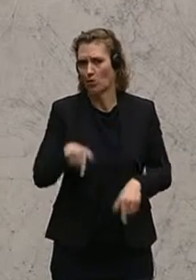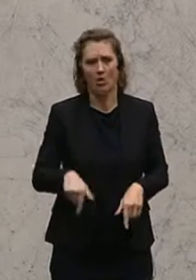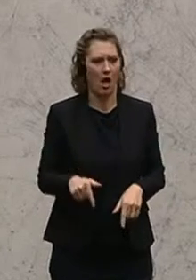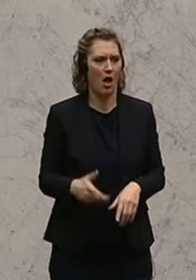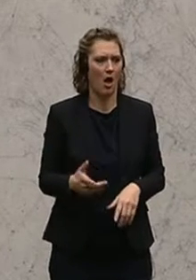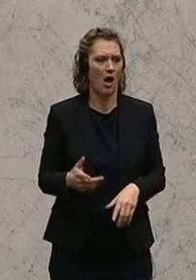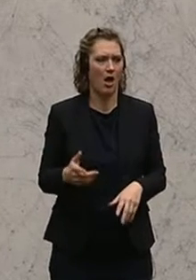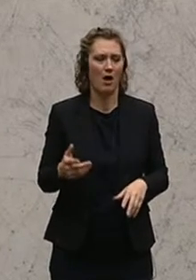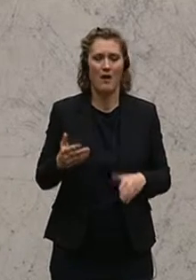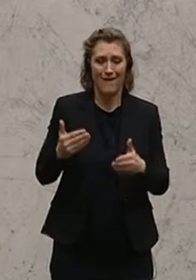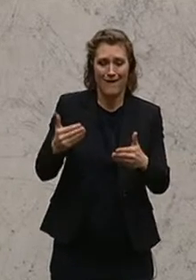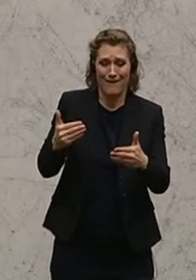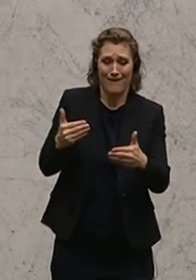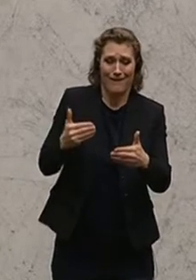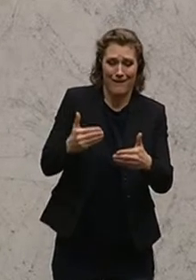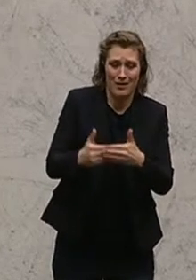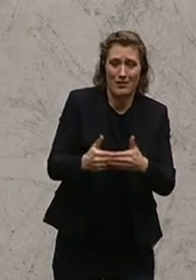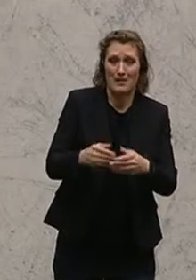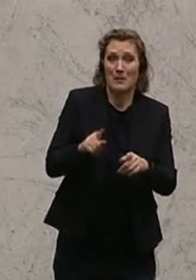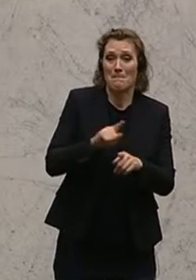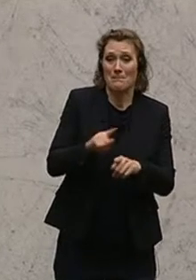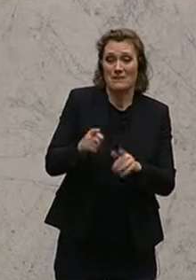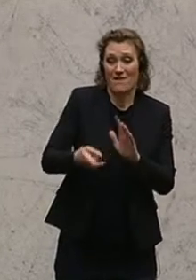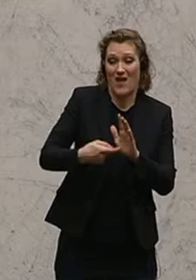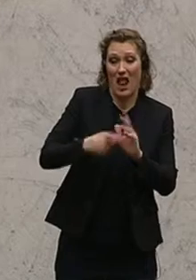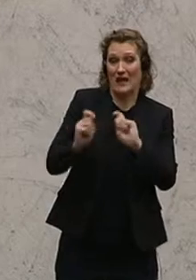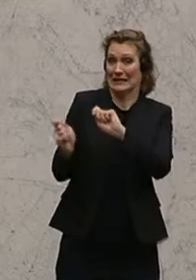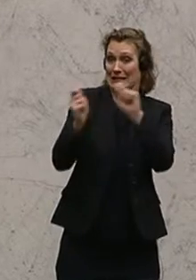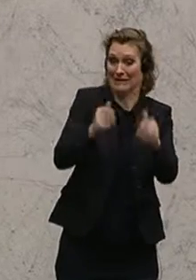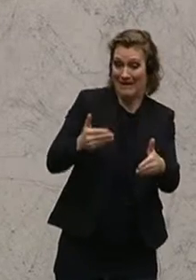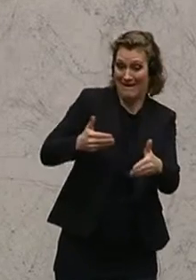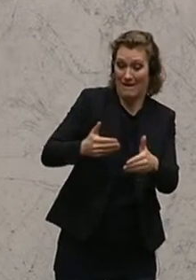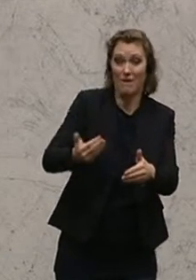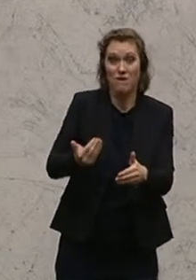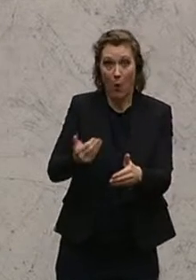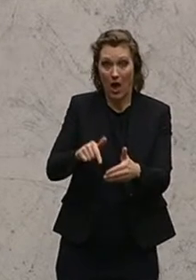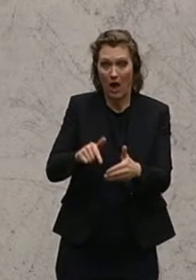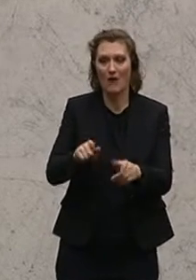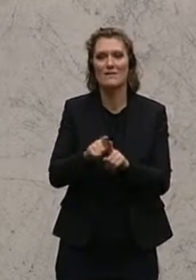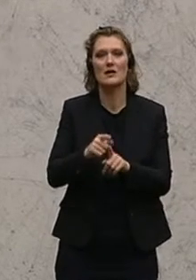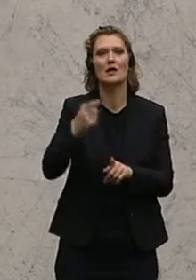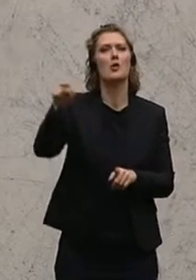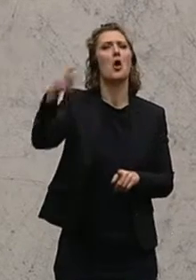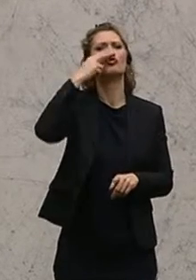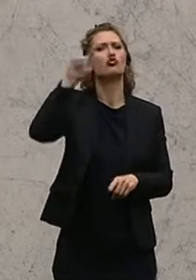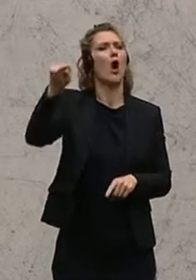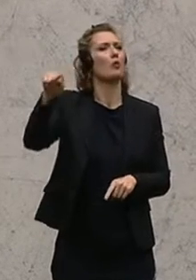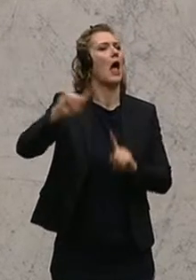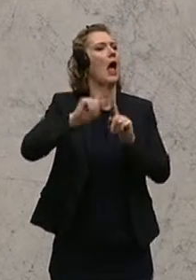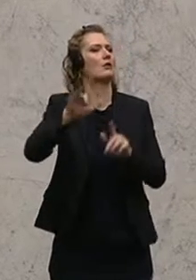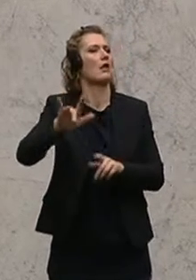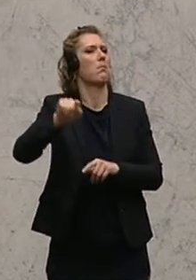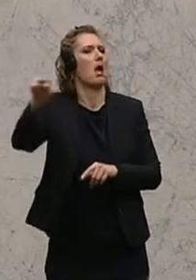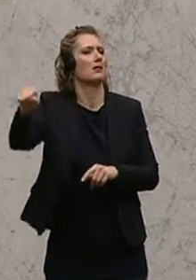ziemlich kurz davor, bevor wir dieses Verlangen eingebracht haben, dann einmal versucht, wieder auf einem Nebenschauplatz von dem